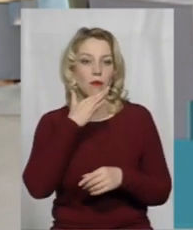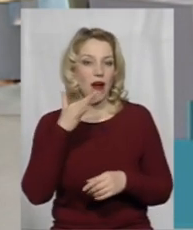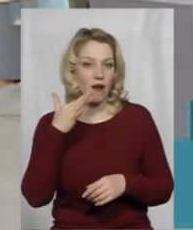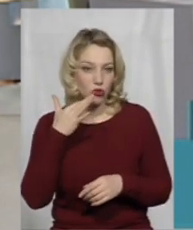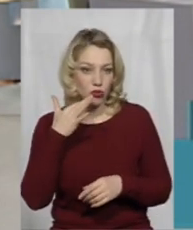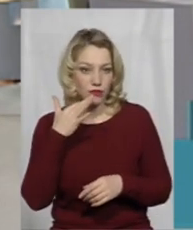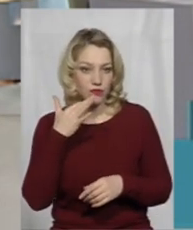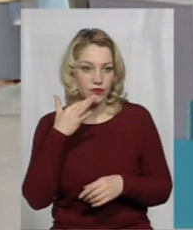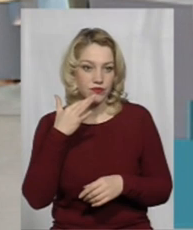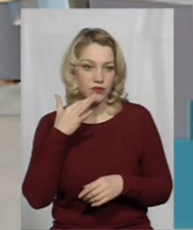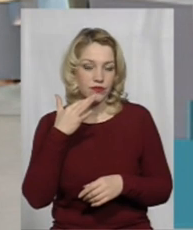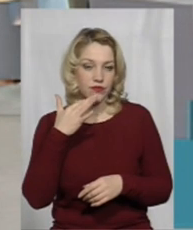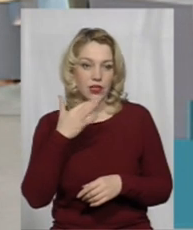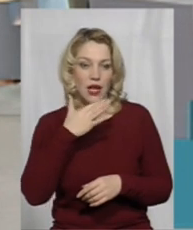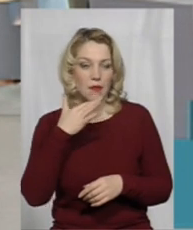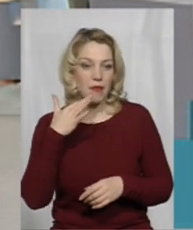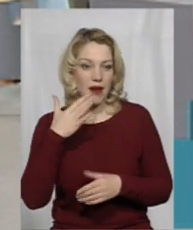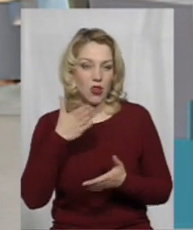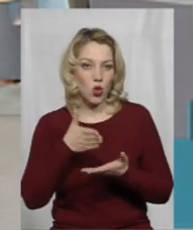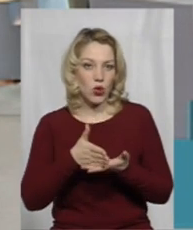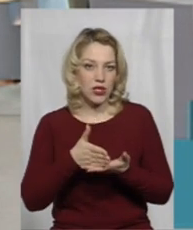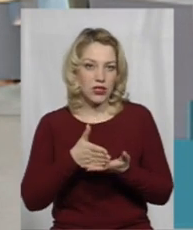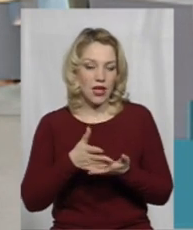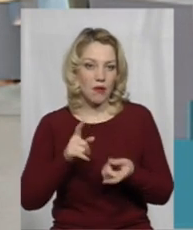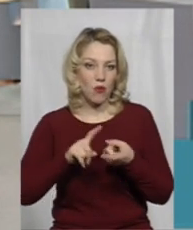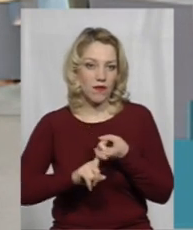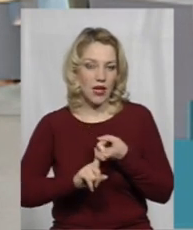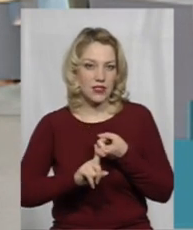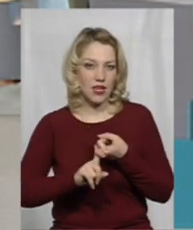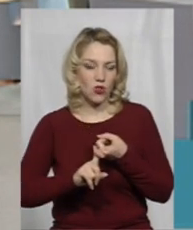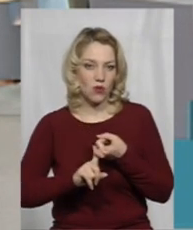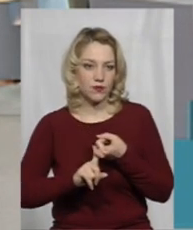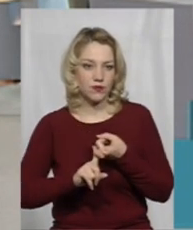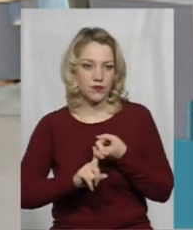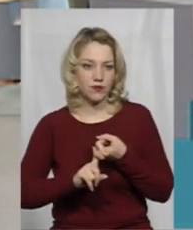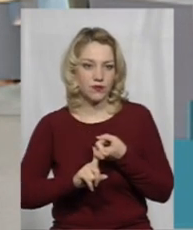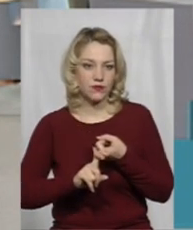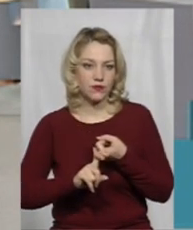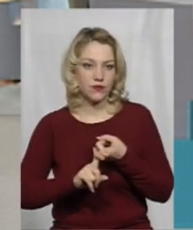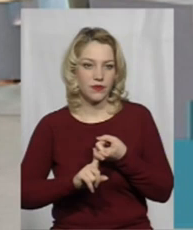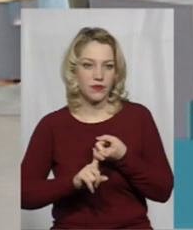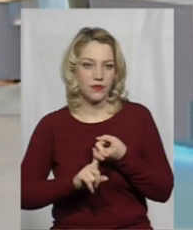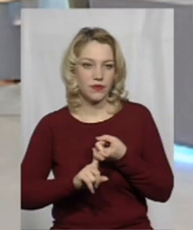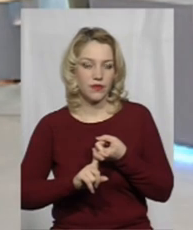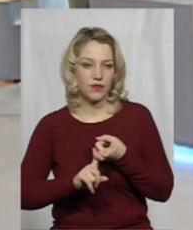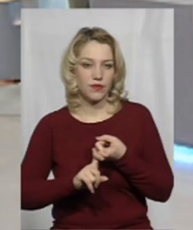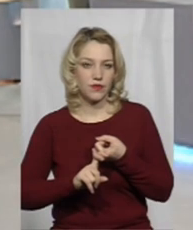є пов'язано з